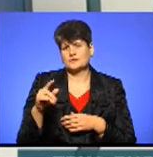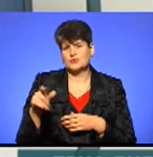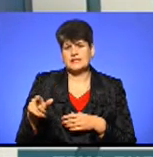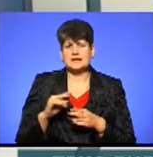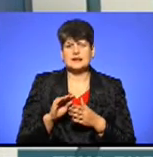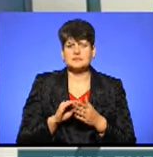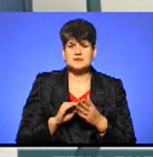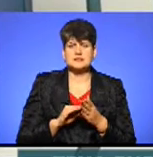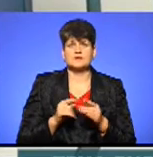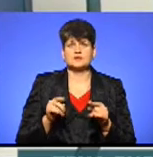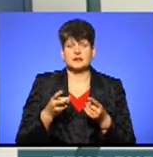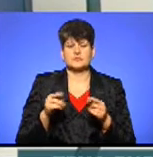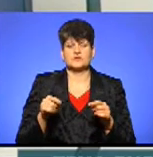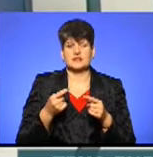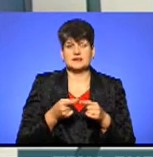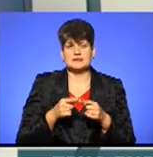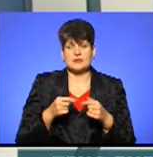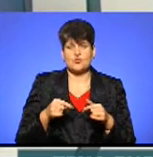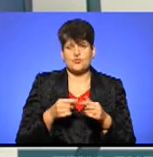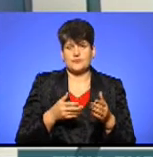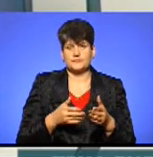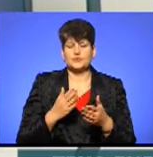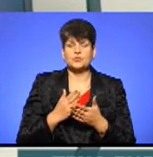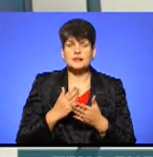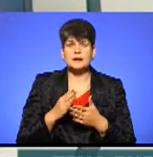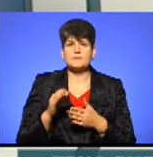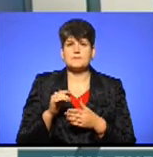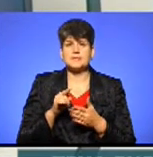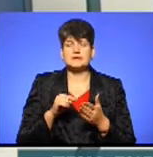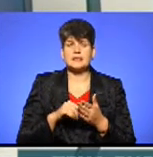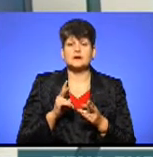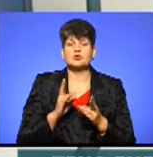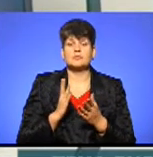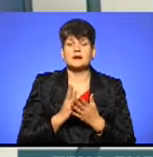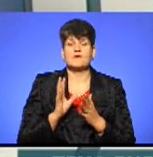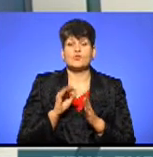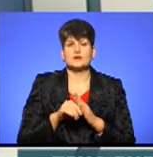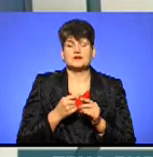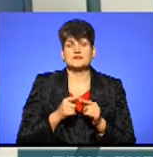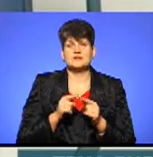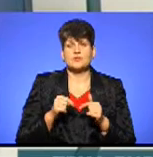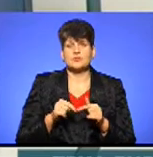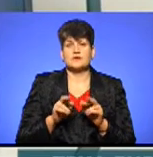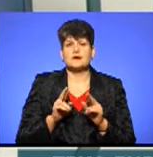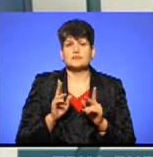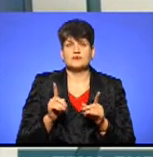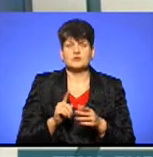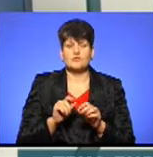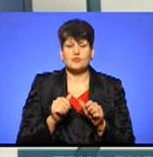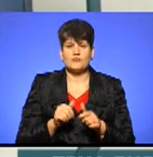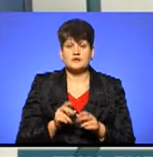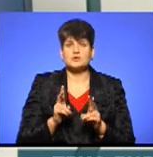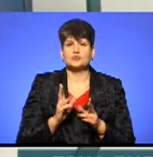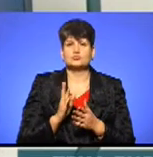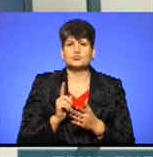які написали, що потрібно цей створений орган. Тут йдеться теж питання, хто має бути входити в цей орган, ким чином він повинен формуватися, хто повинен